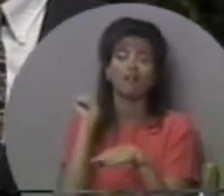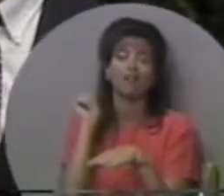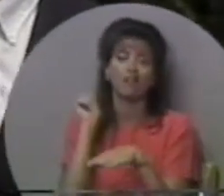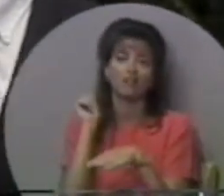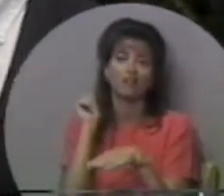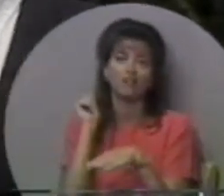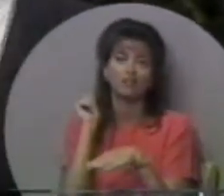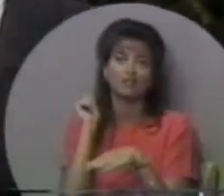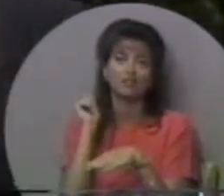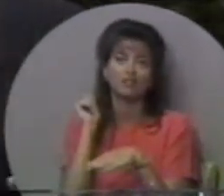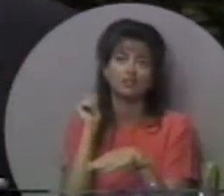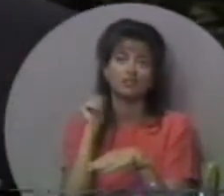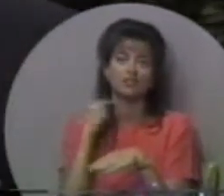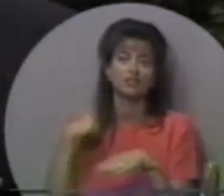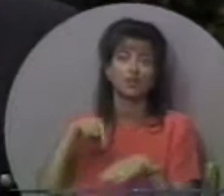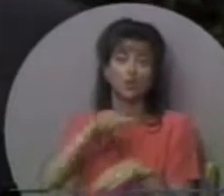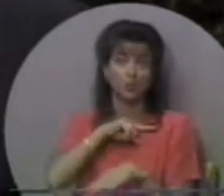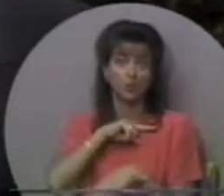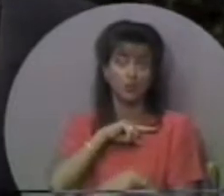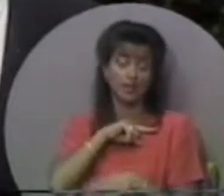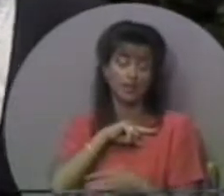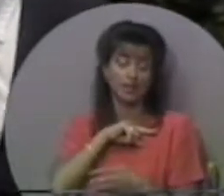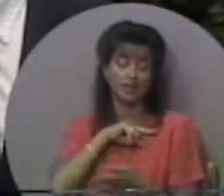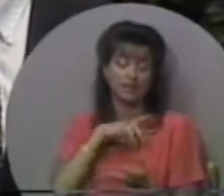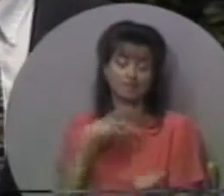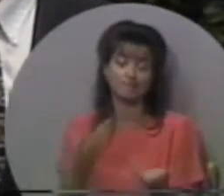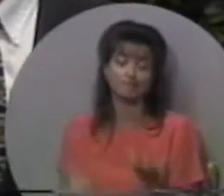святий поклик, ми